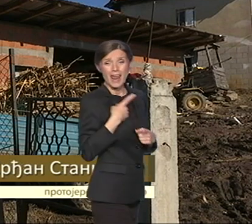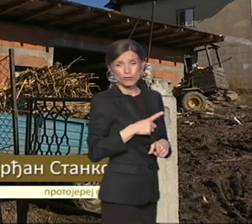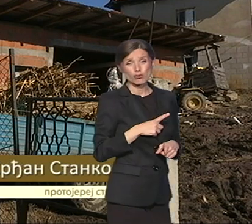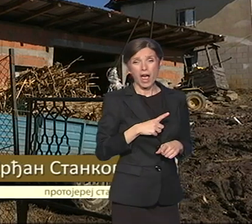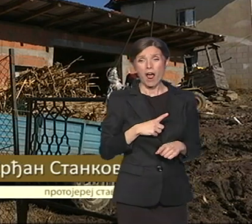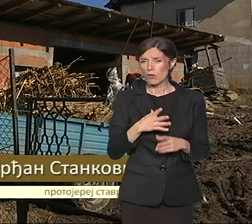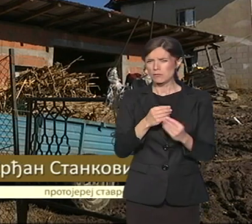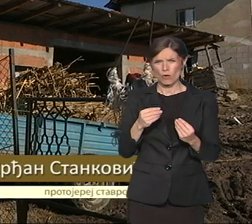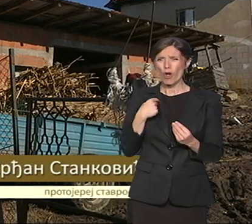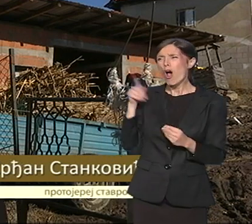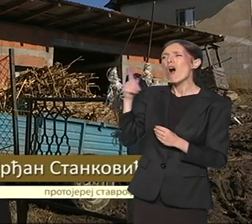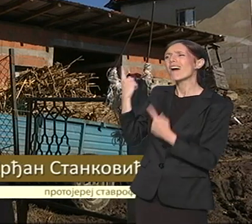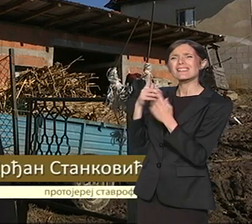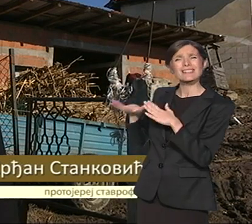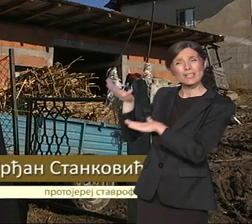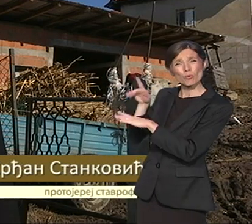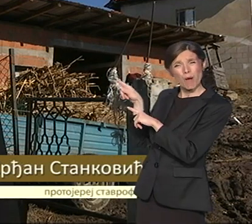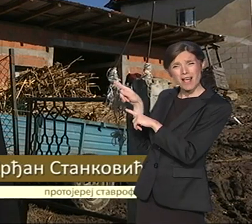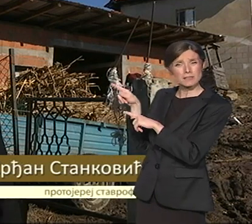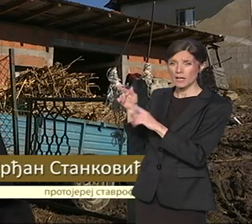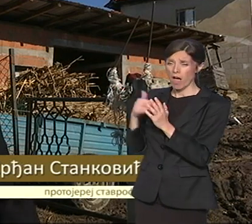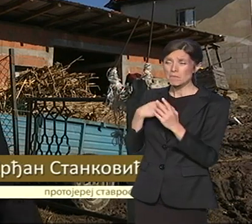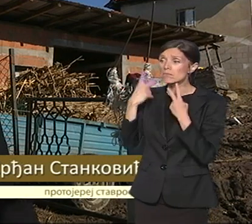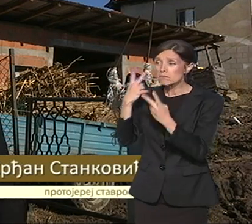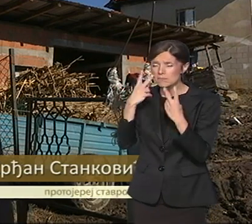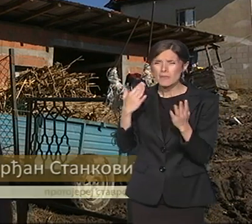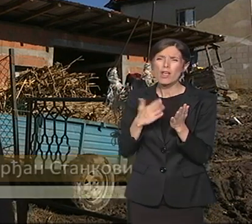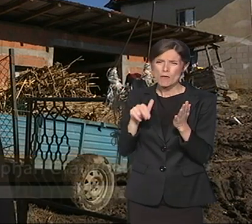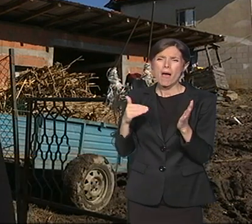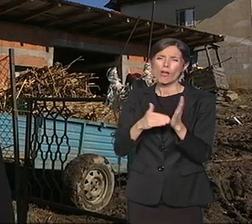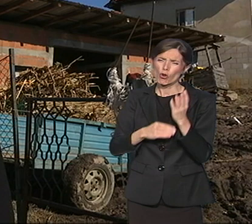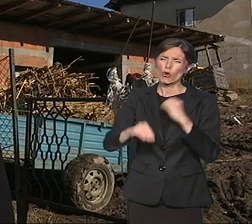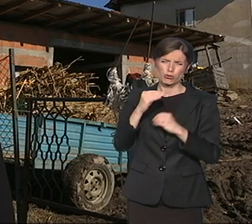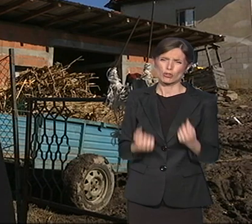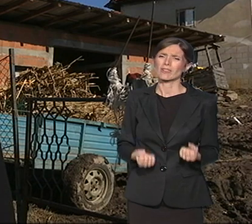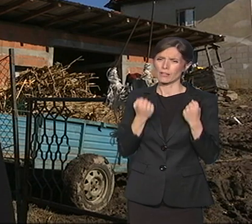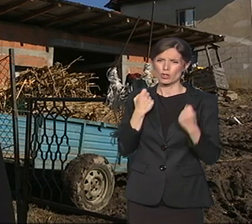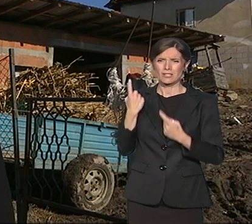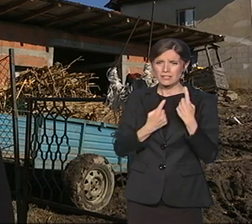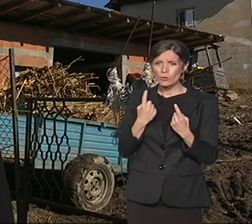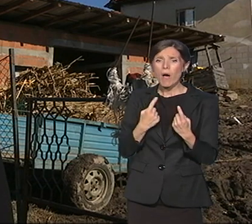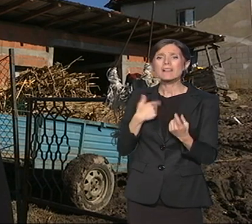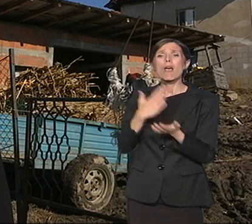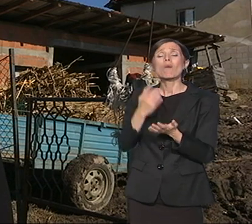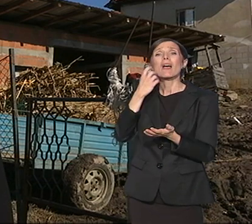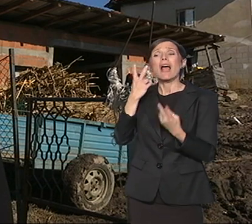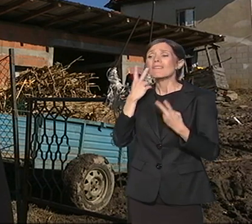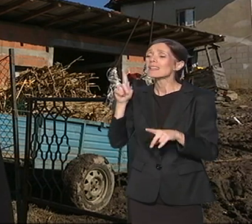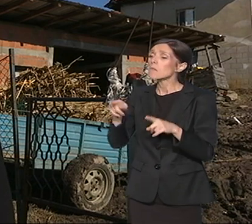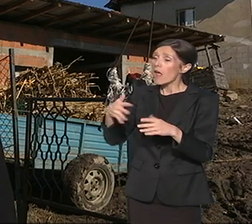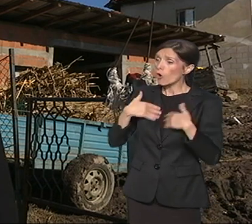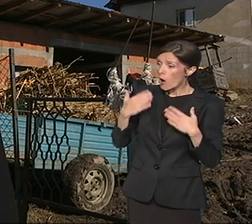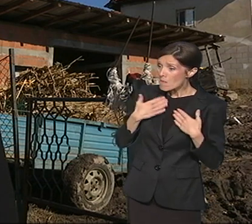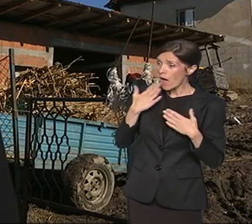uvek gde ima dece, gde ima volje da mladi ljudi nastavljaju život da rade i opstanu po svaku